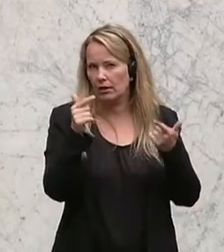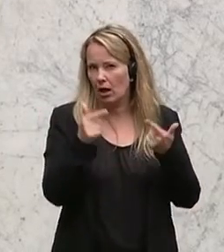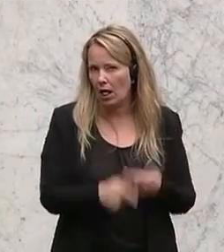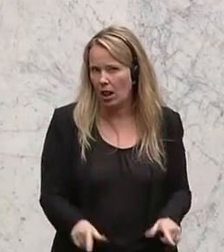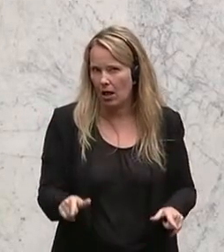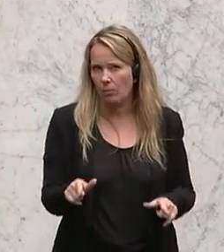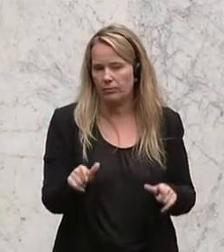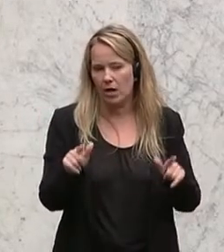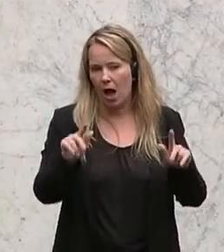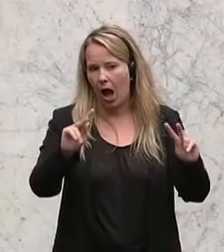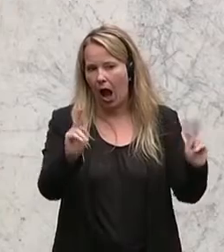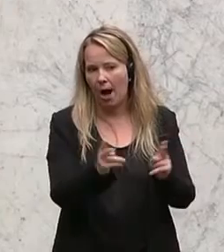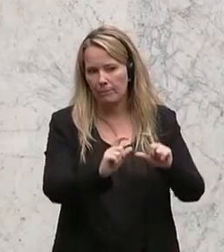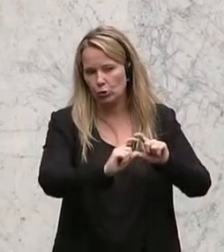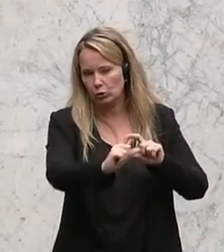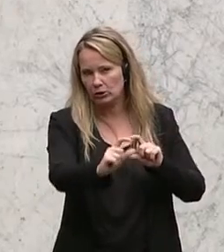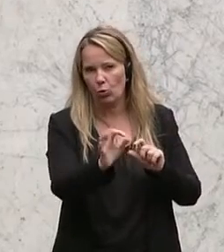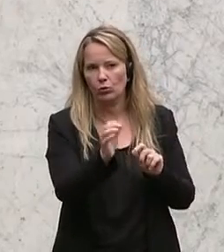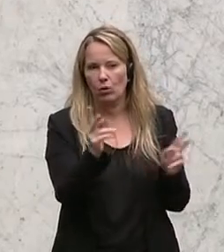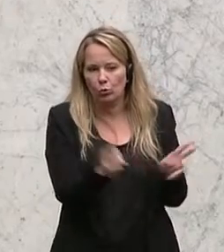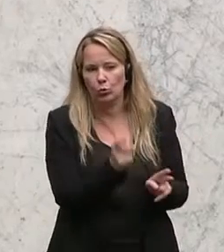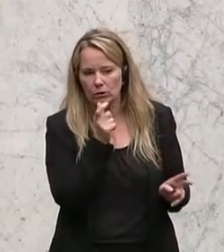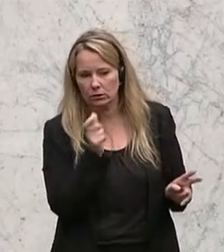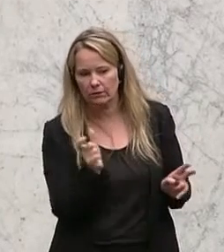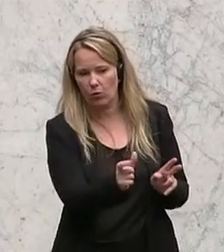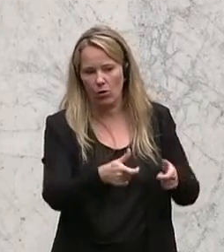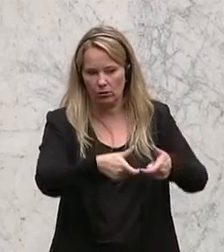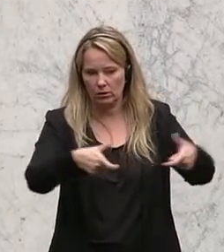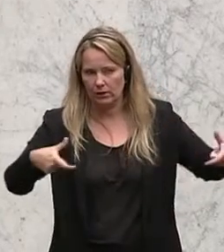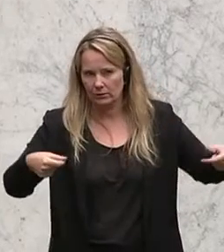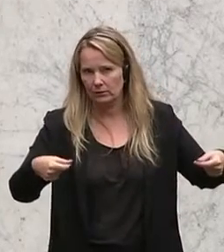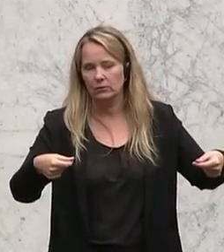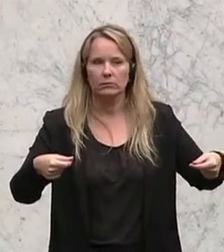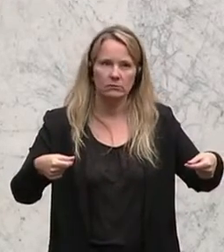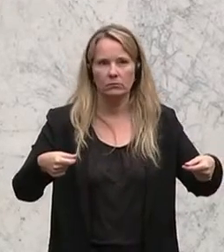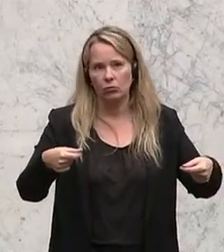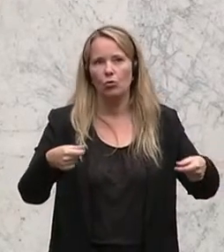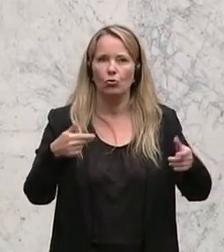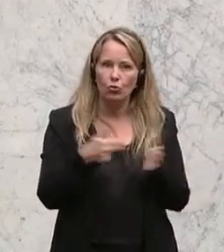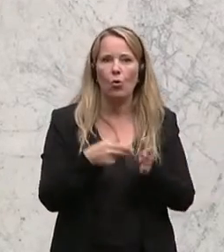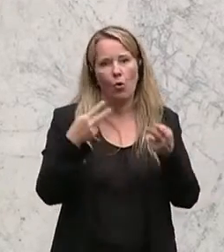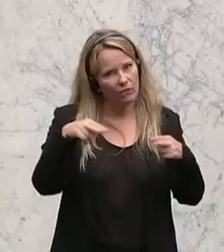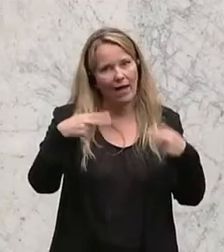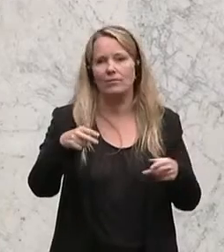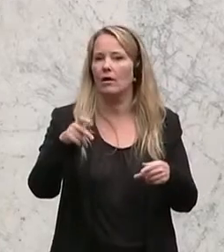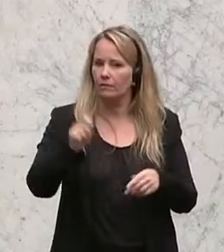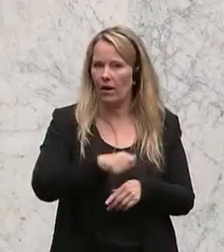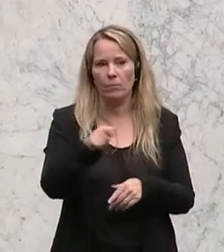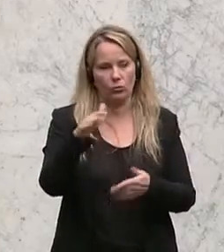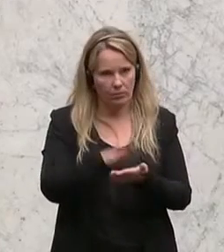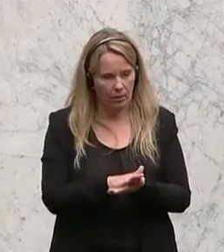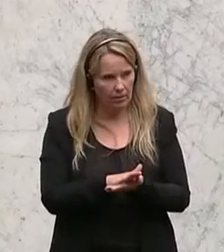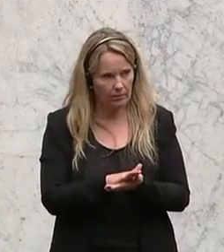Abkürzungen und Kürzel insoweit weiter verboten bleiben, als